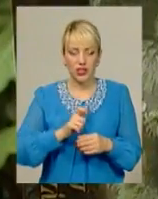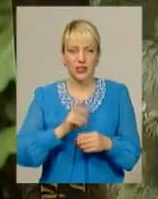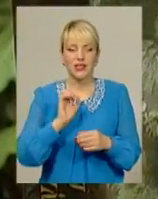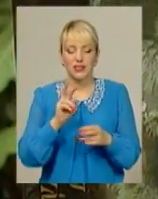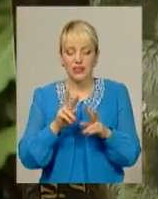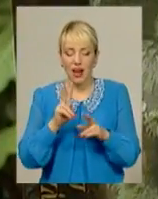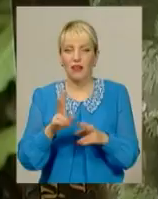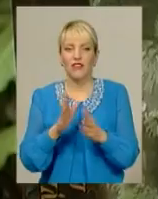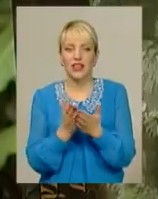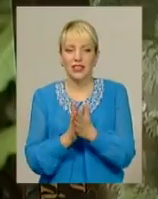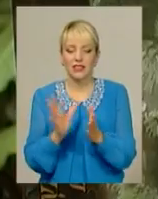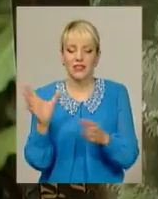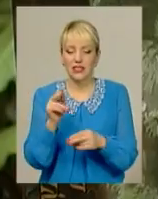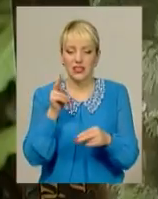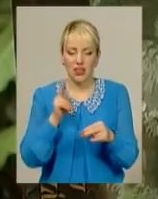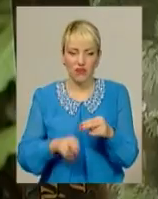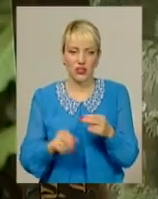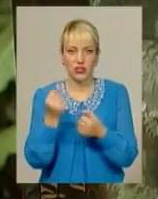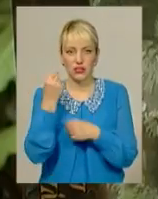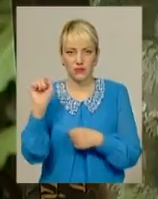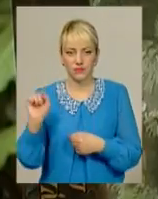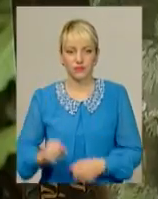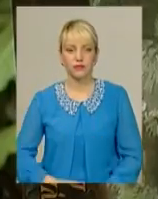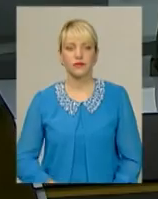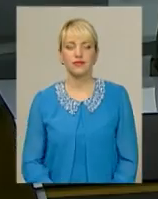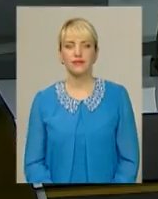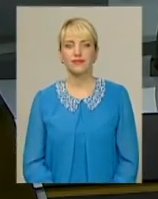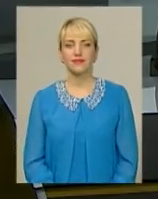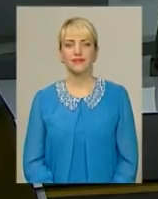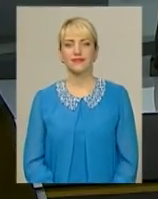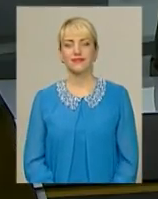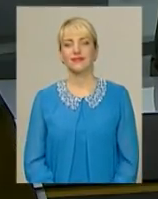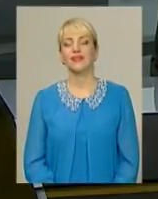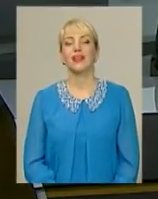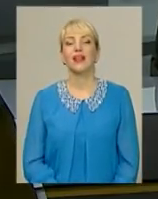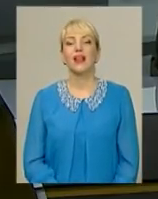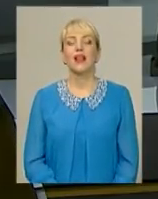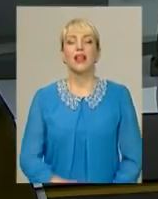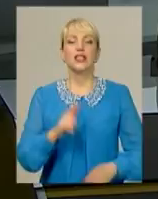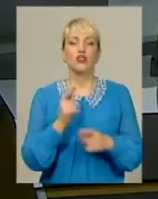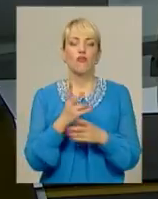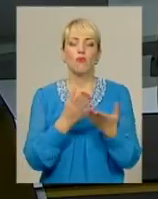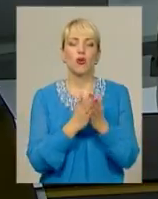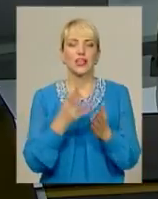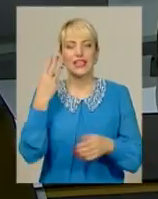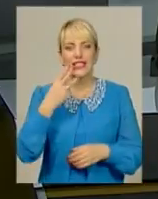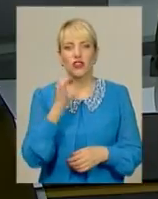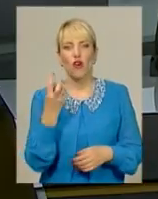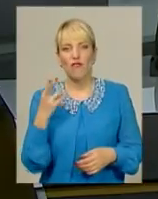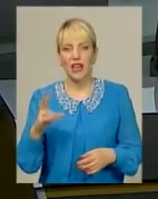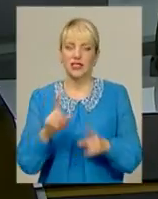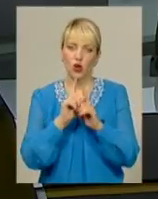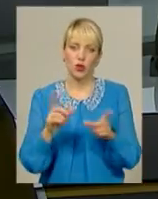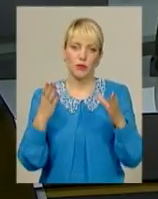книзі, все завершиться отак, з ходом сонця». І знову про книги. 30 вересня –